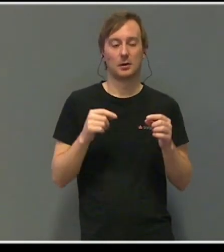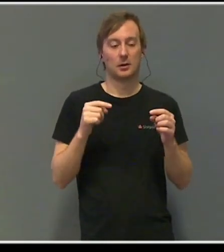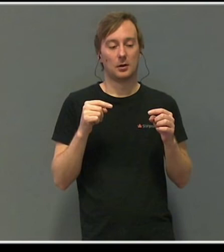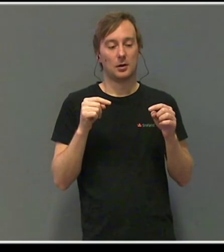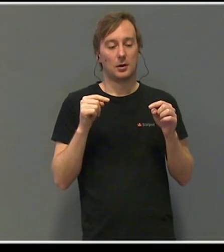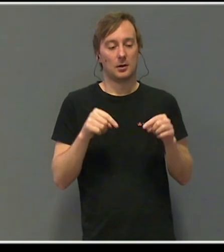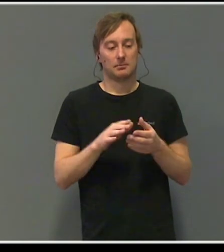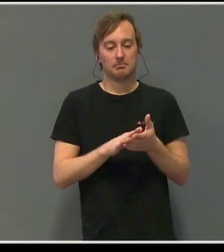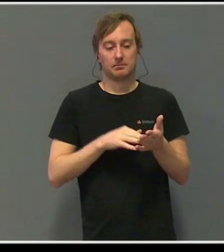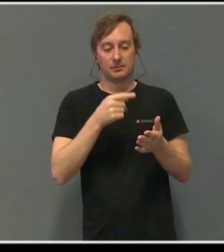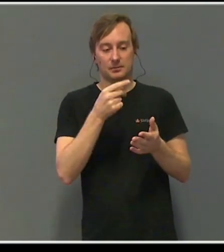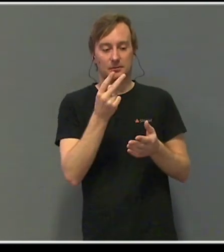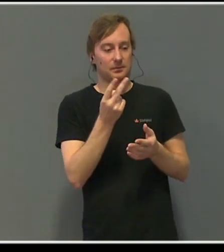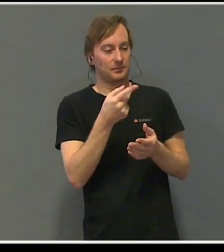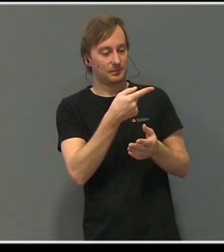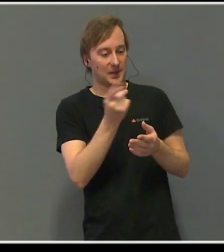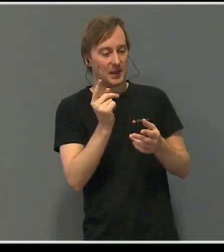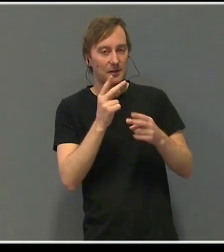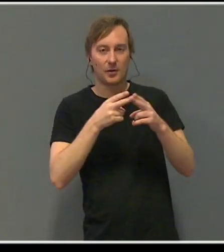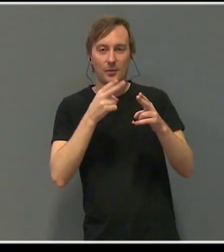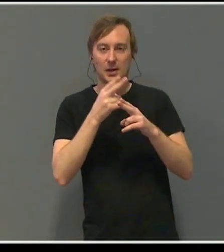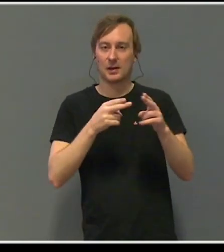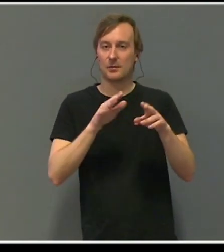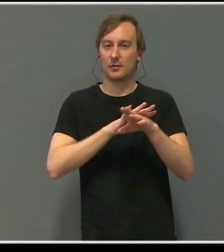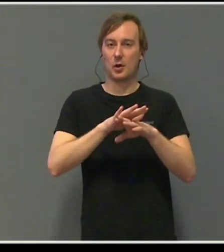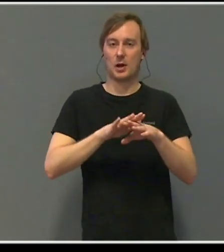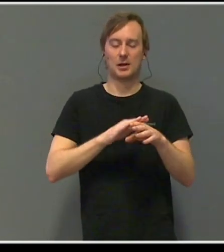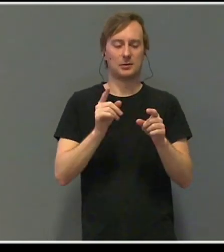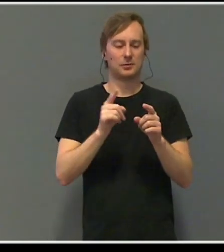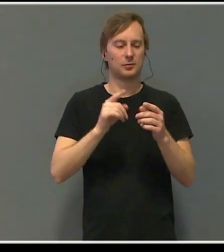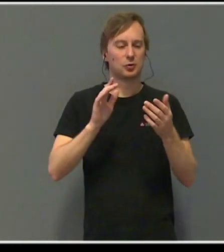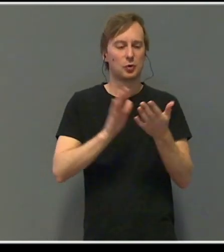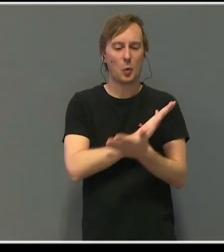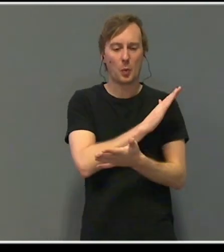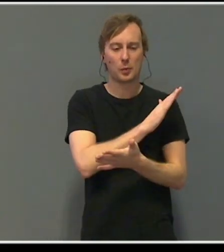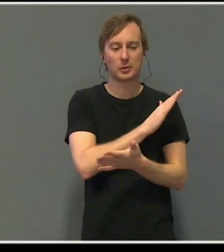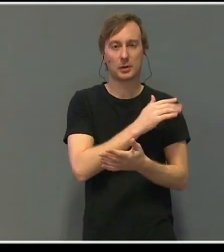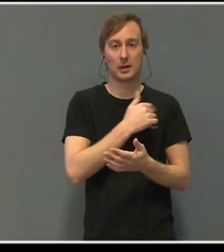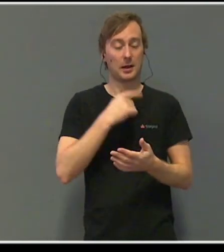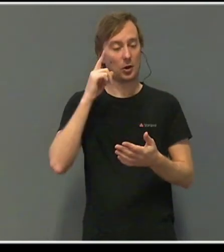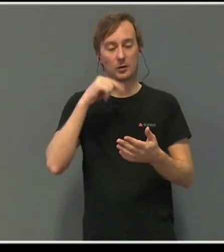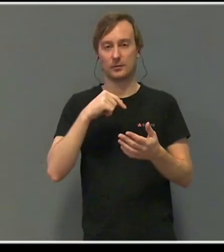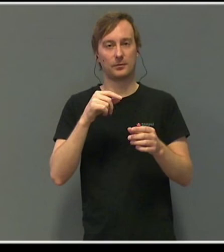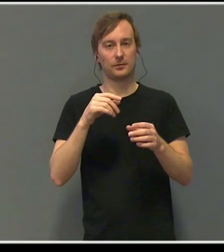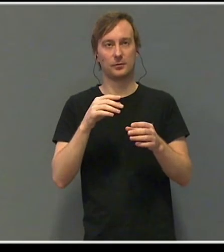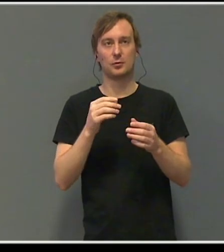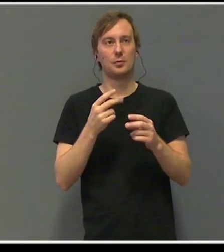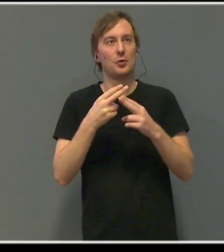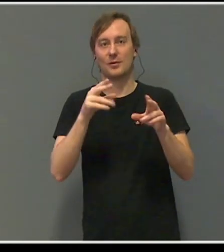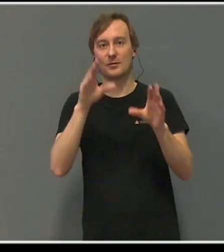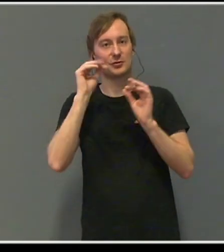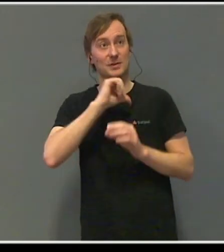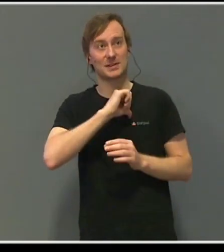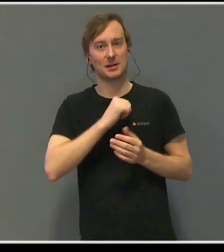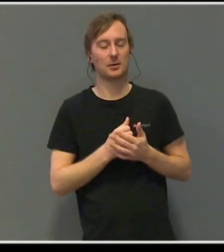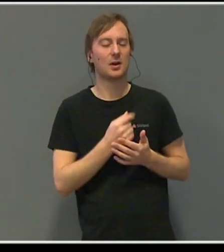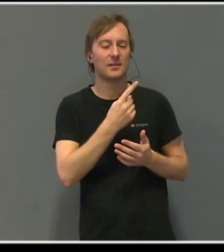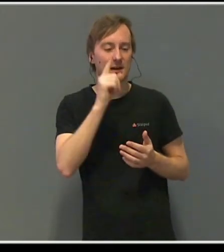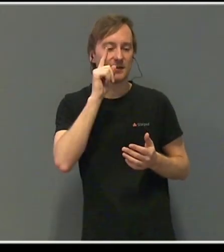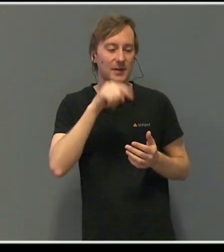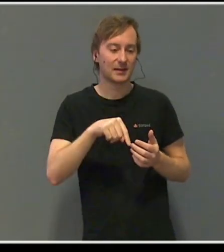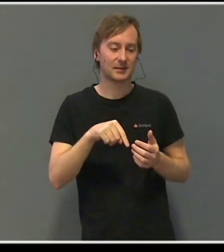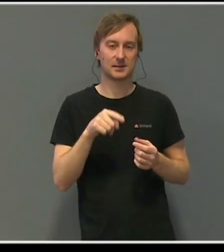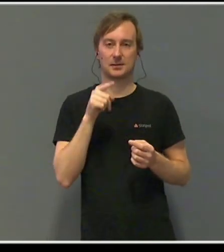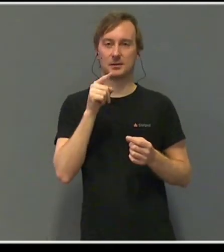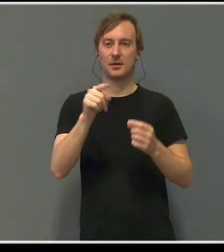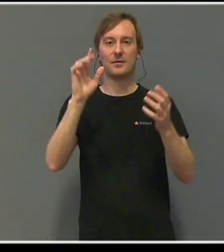som nå må oppleves for dere av hans familie. Dere vet allerede at han var virtuelt, online, verdenens